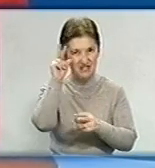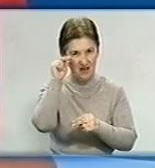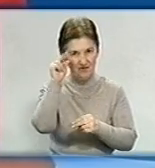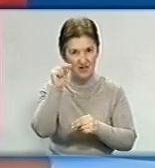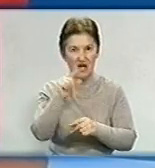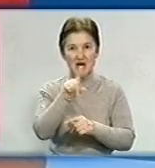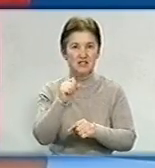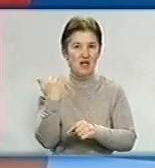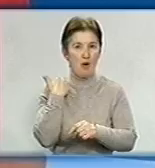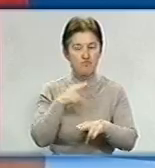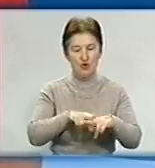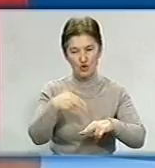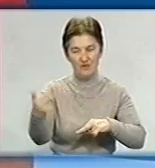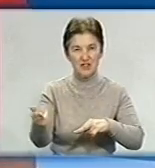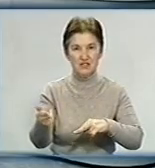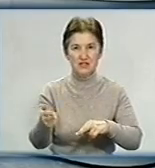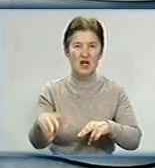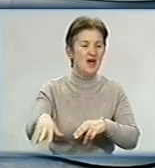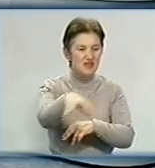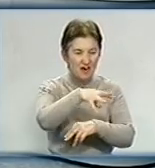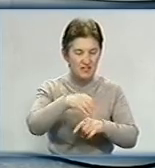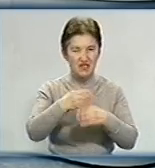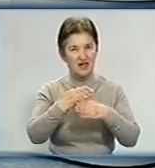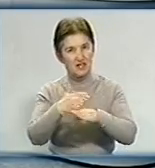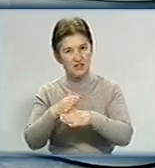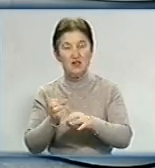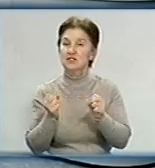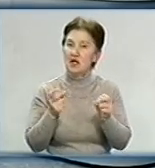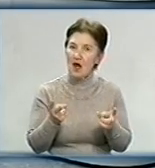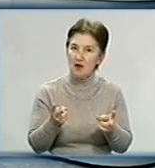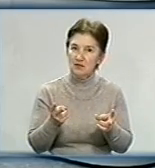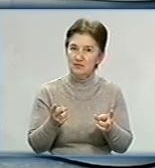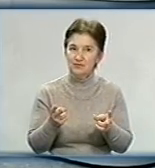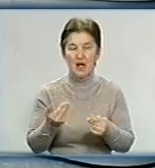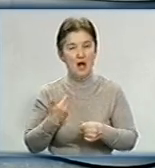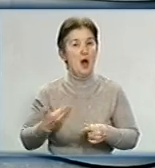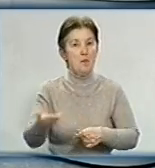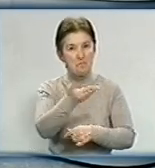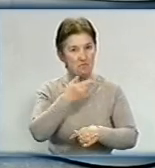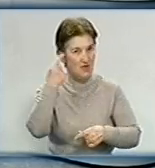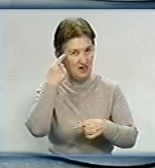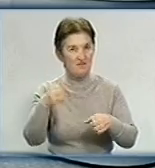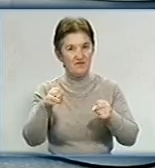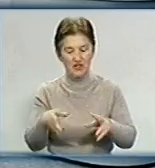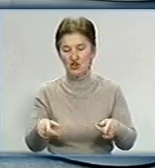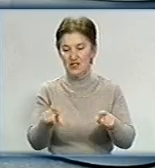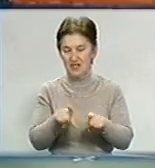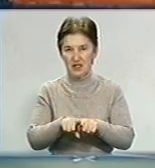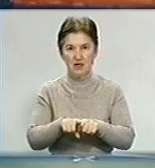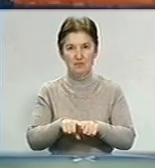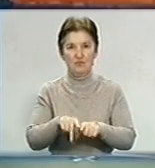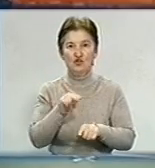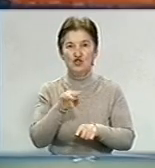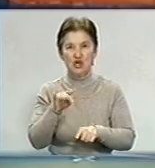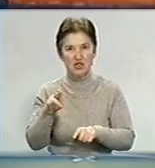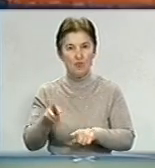і яким чином буде їх отримати? Розділять на всіх? Який механізм? Ну, ми вирішили таким чином, що ми маємо робити